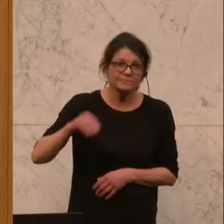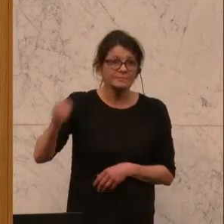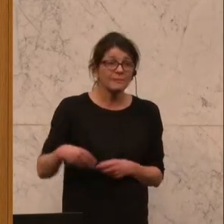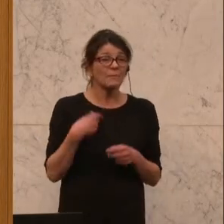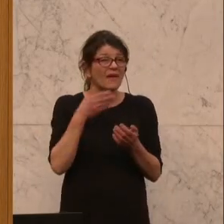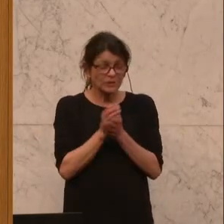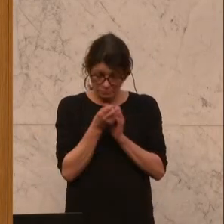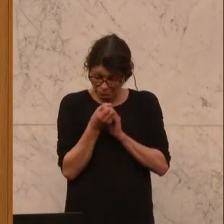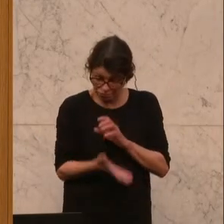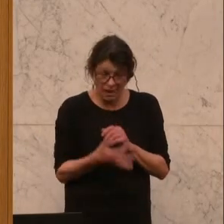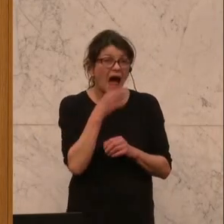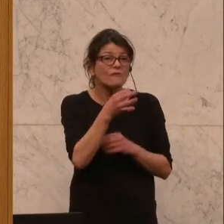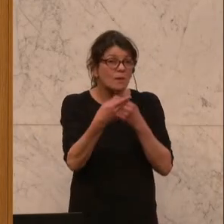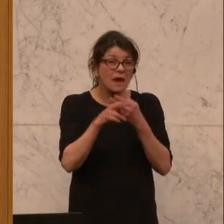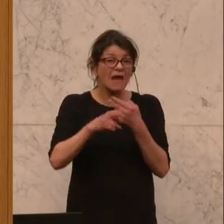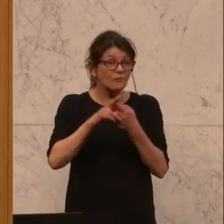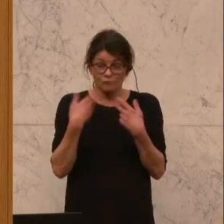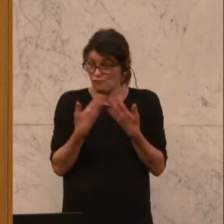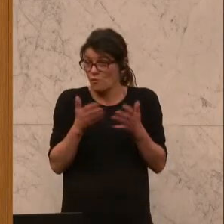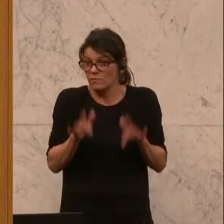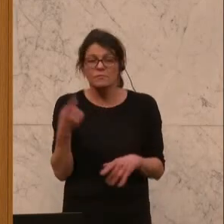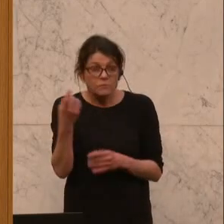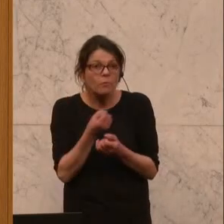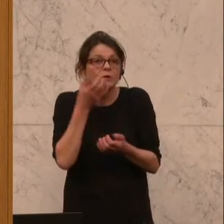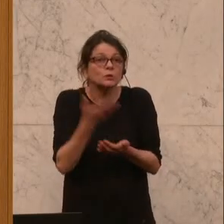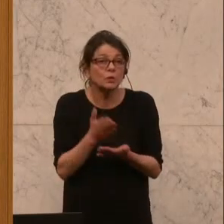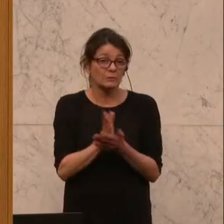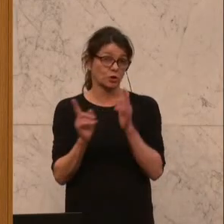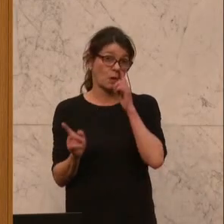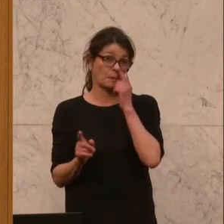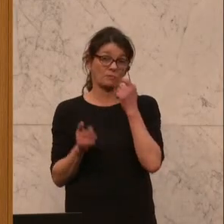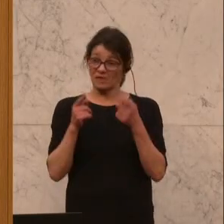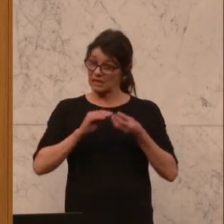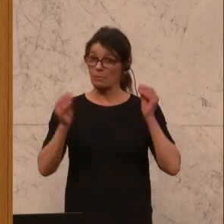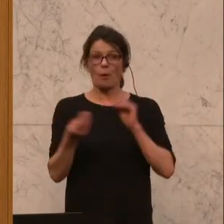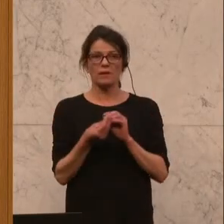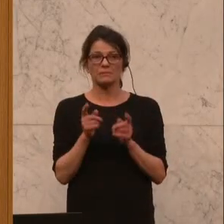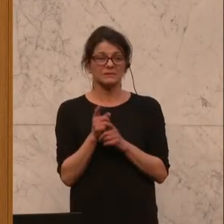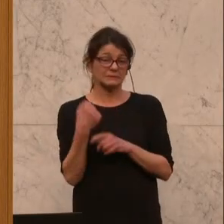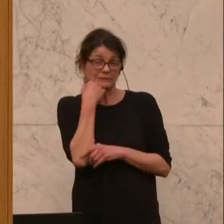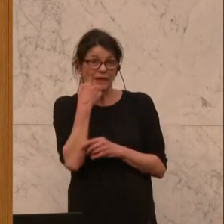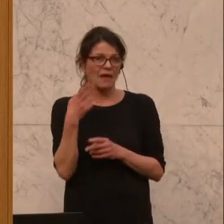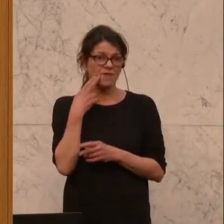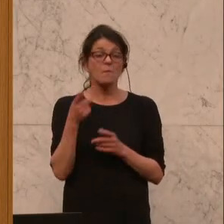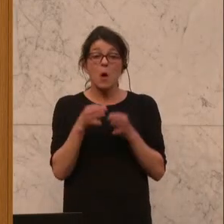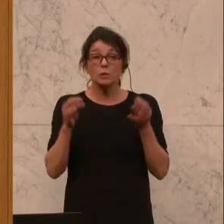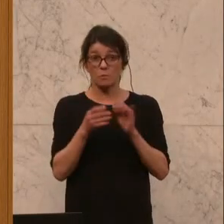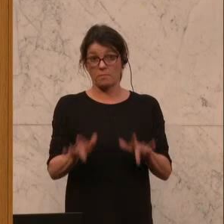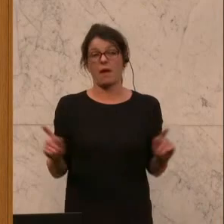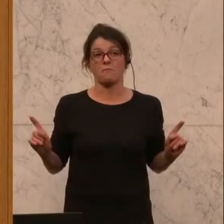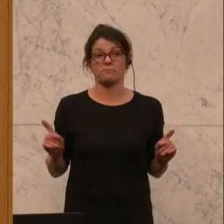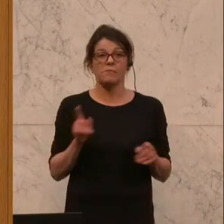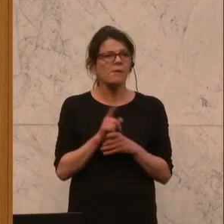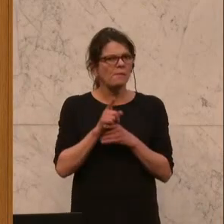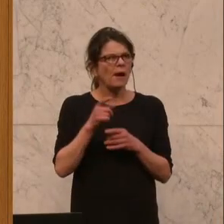dutzende Anfragebeantwortungen schon haben, und er zugeben musste, dass das Problem der Scheinfirmen ein ganz, ganz großes ist. Und da wäre es auch einmal